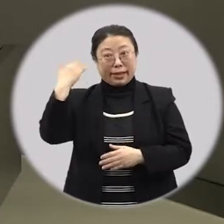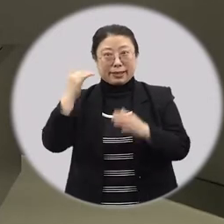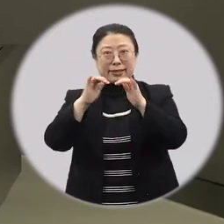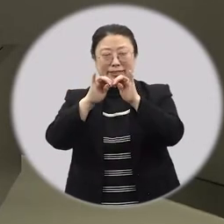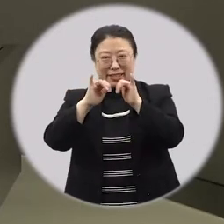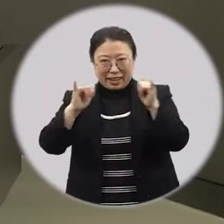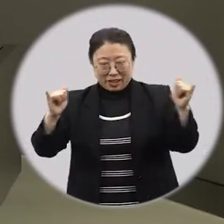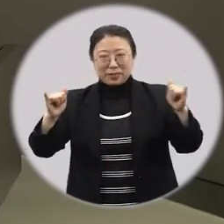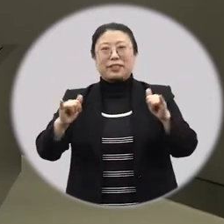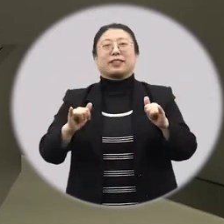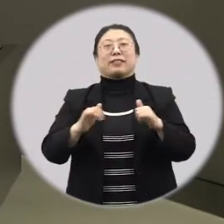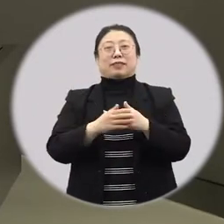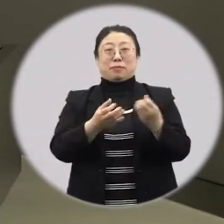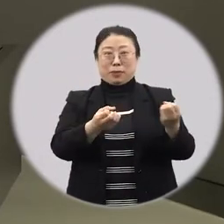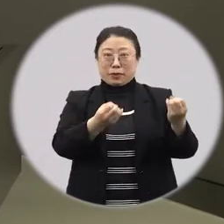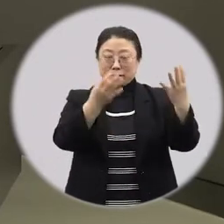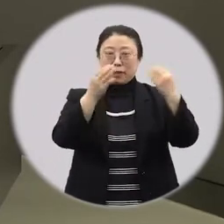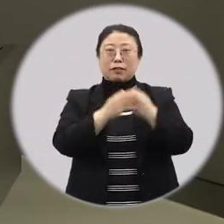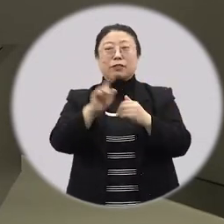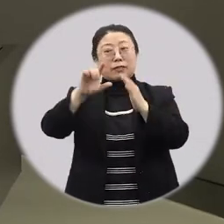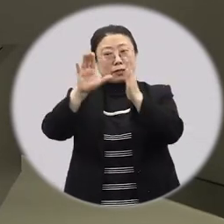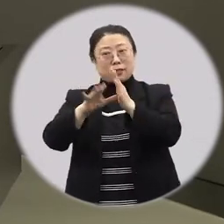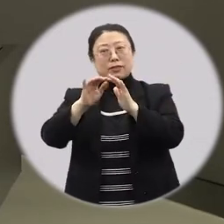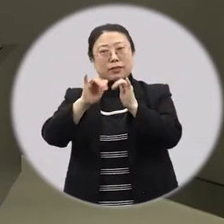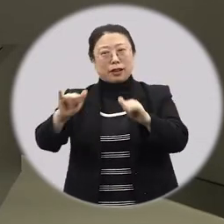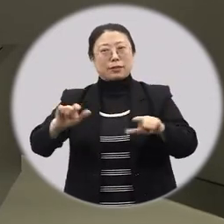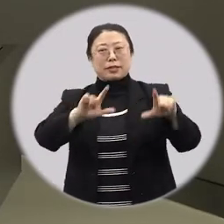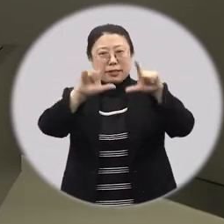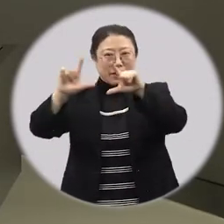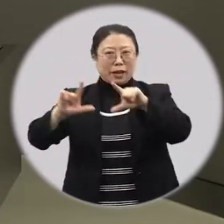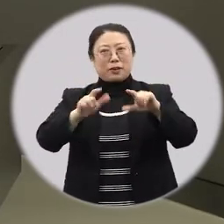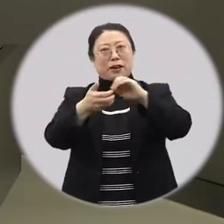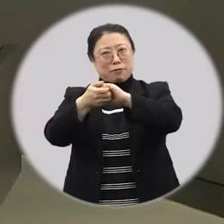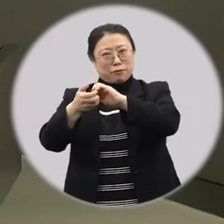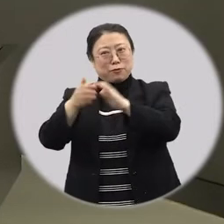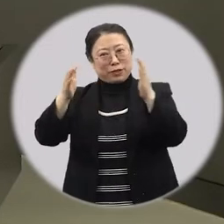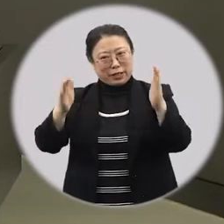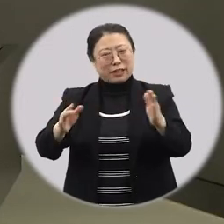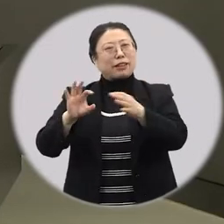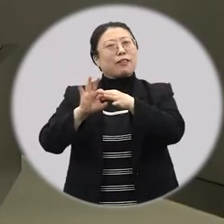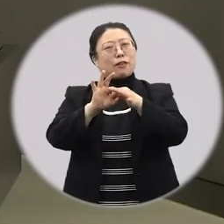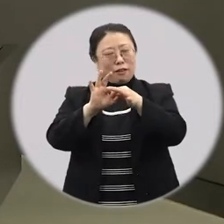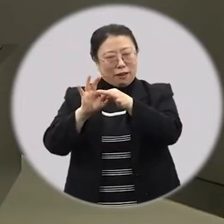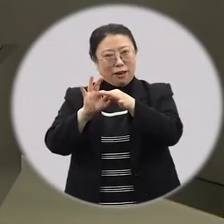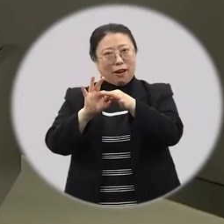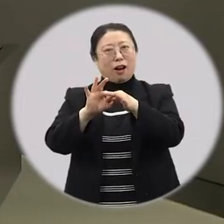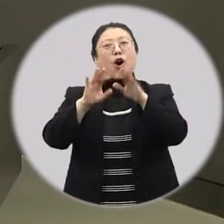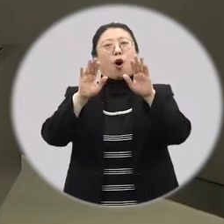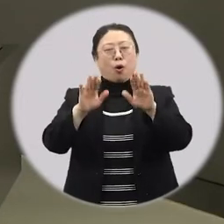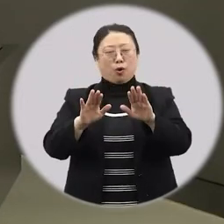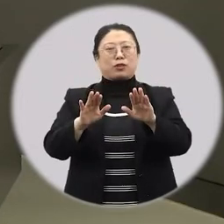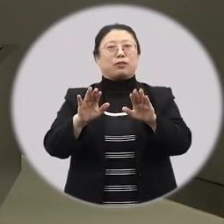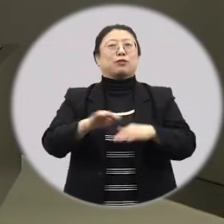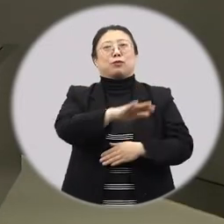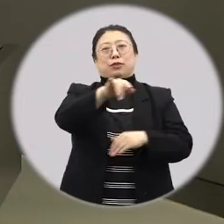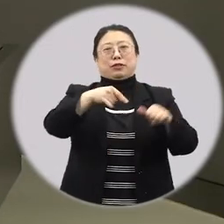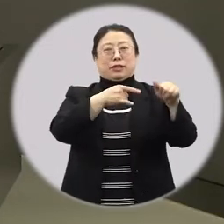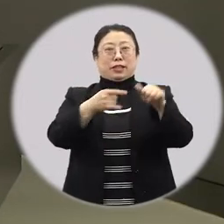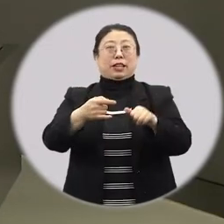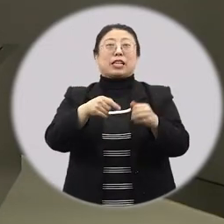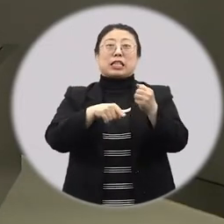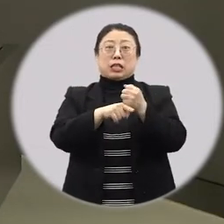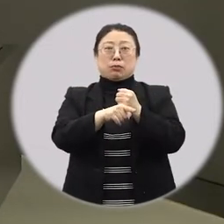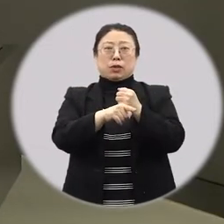옛날 사람들이 지내온 명절은 당시 사람들의 생활주기와 연관되어 있거든요. 그래서 오늘을 사는 우리에게는